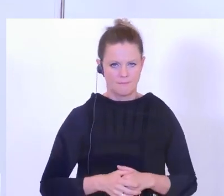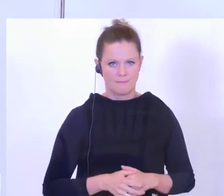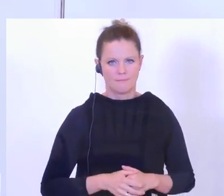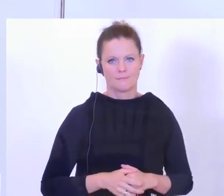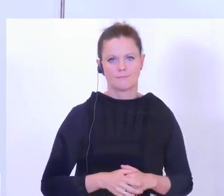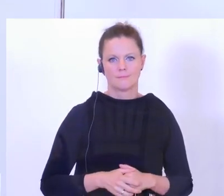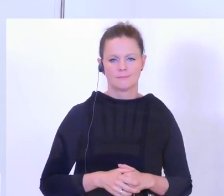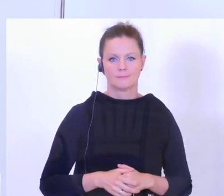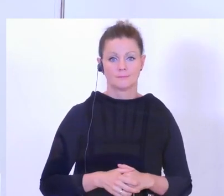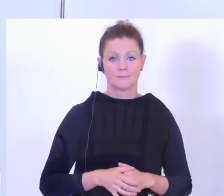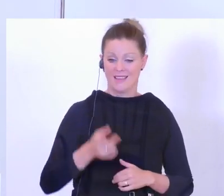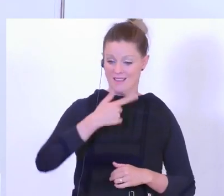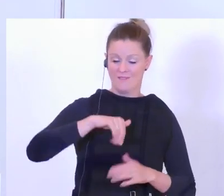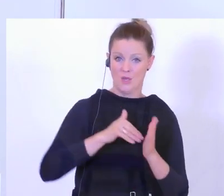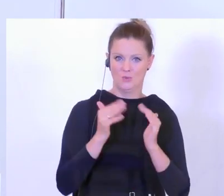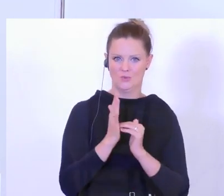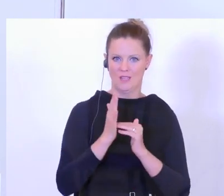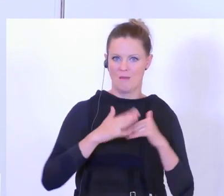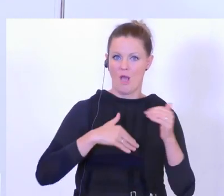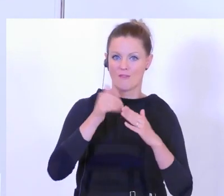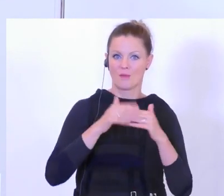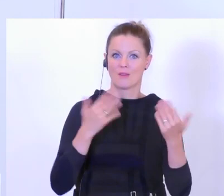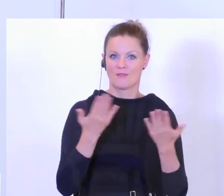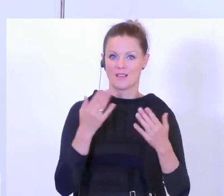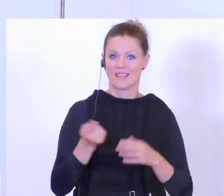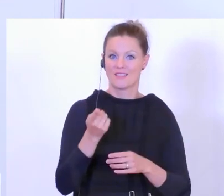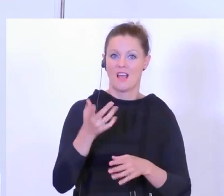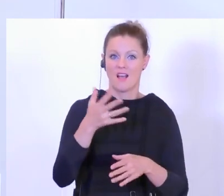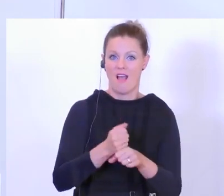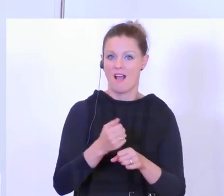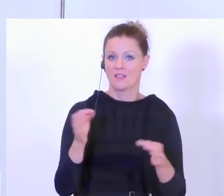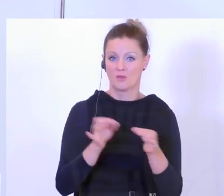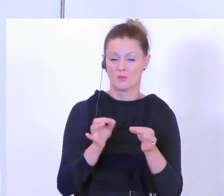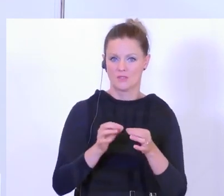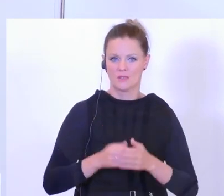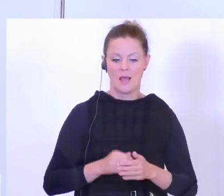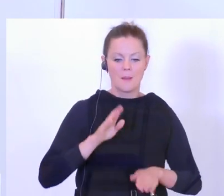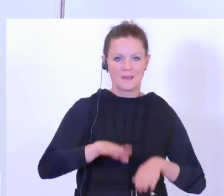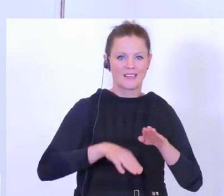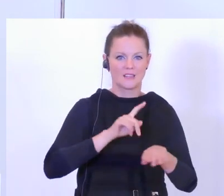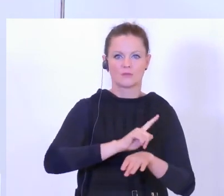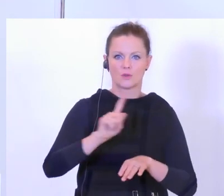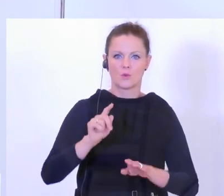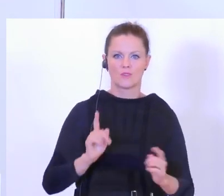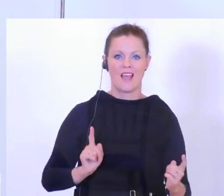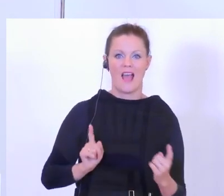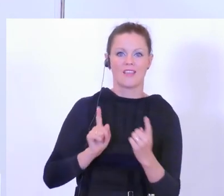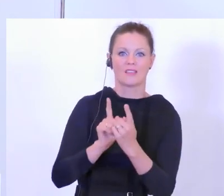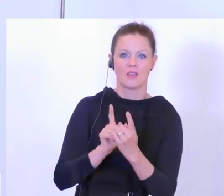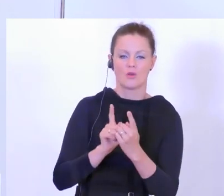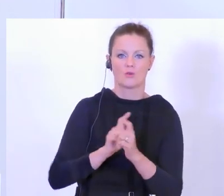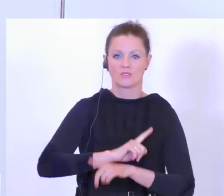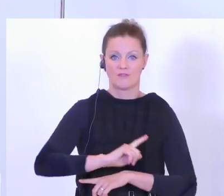gebracht hat. Wir haben ein System geschaffen, das jetzt nachhaltig funktioniert. Es gibt ein Betretungsverbot und ein Annäherungsverbot.